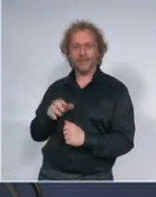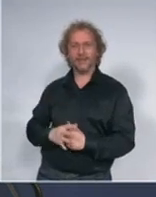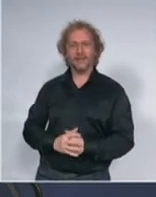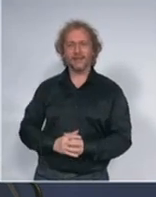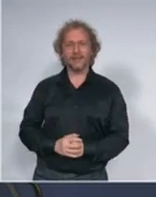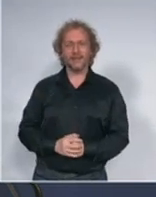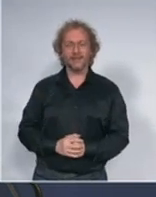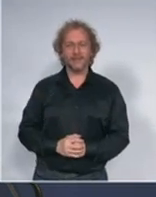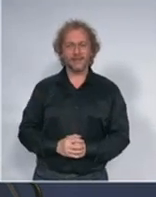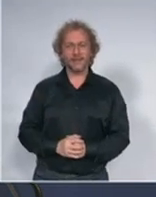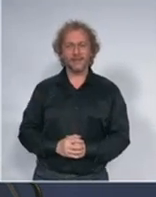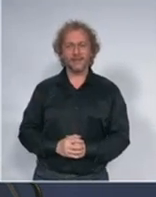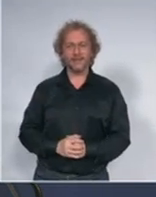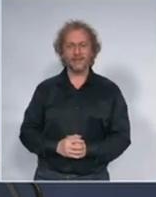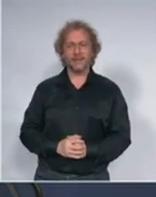6.000